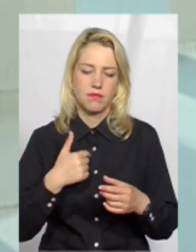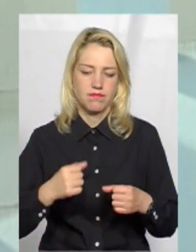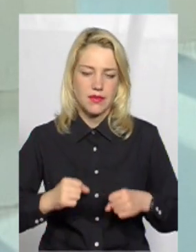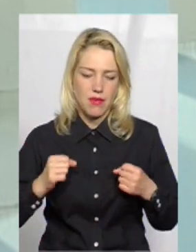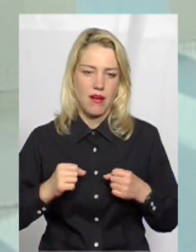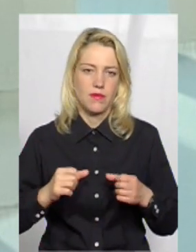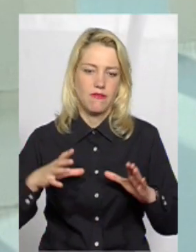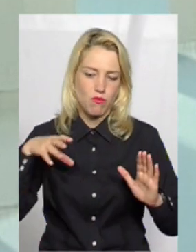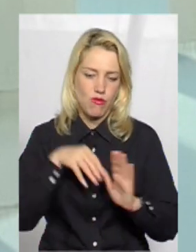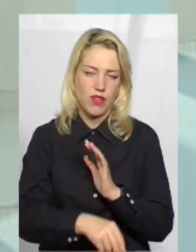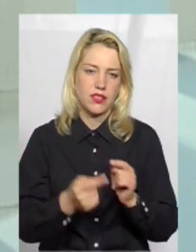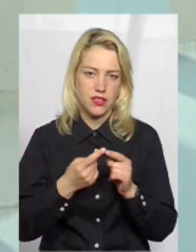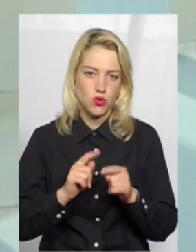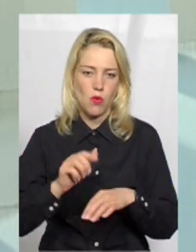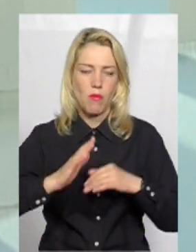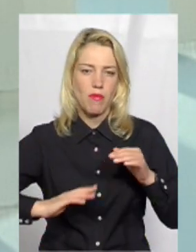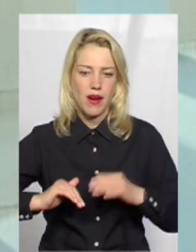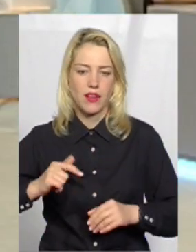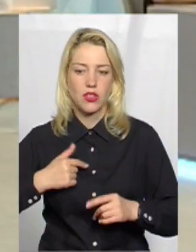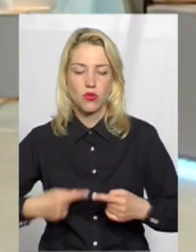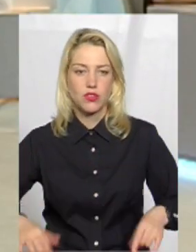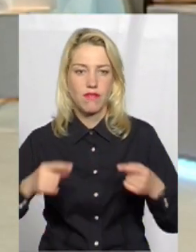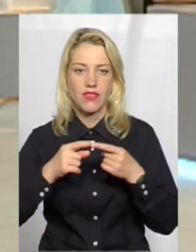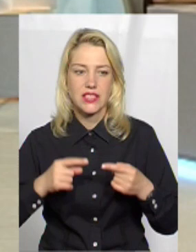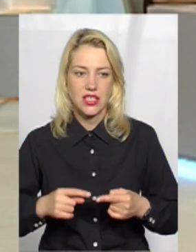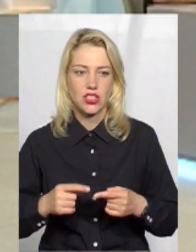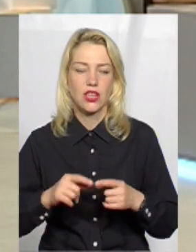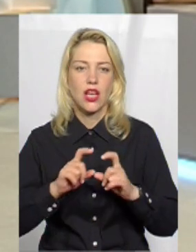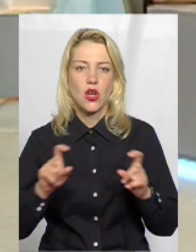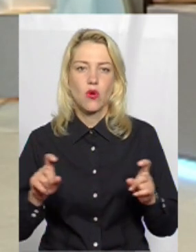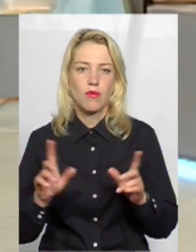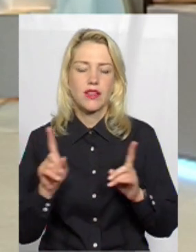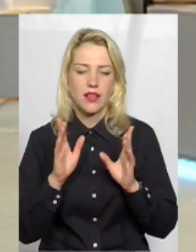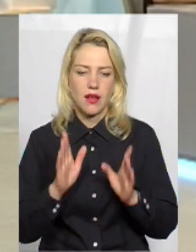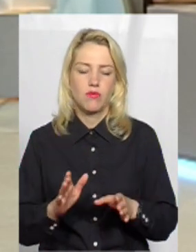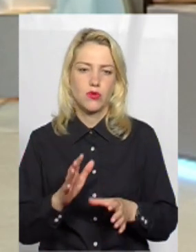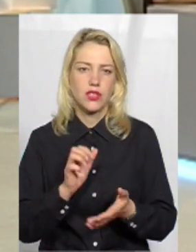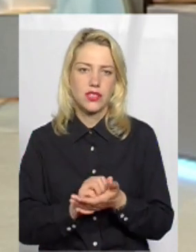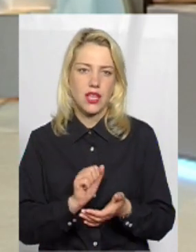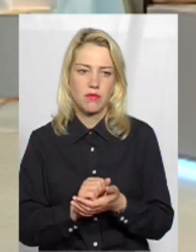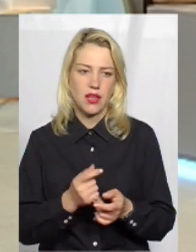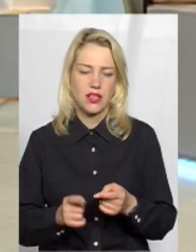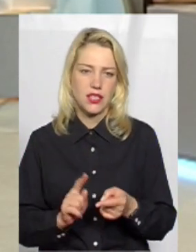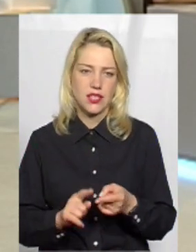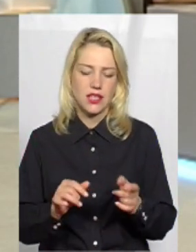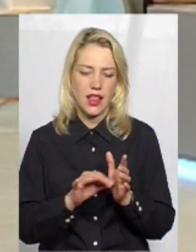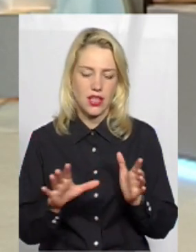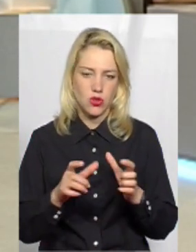впроваджувати. Ми вже визначили компанію, яка буде займатися електронним квитком. Вже